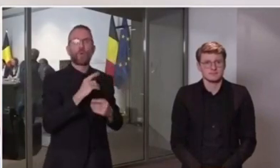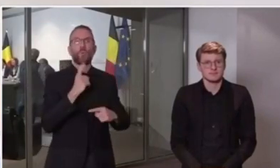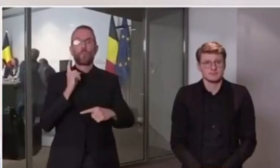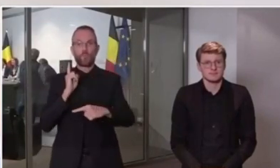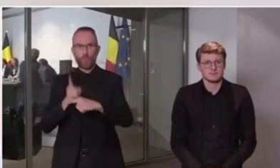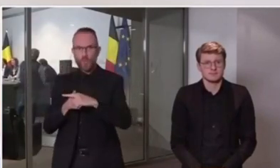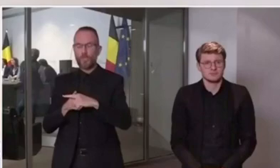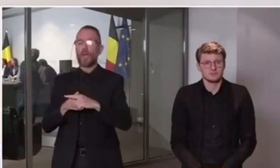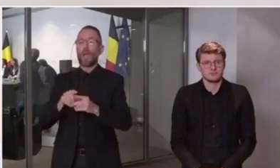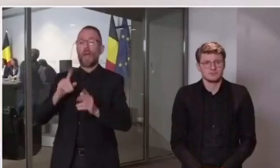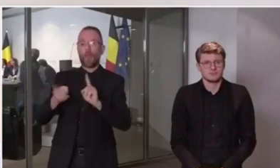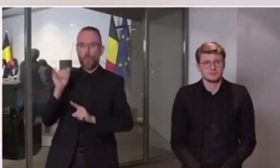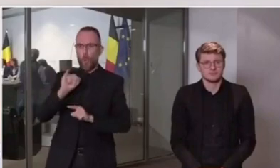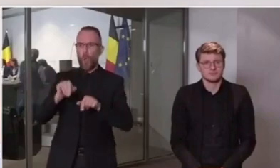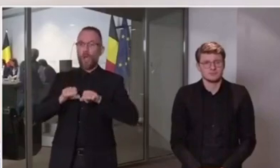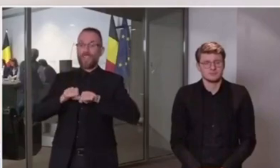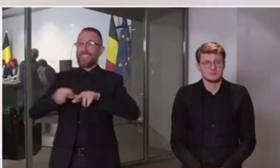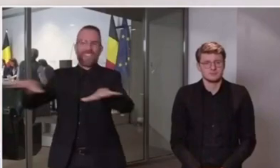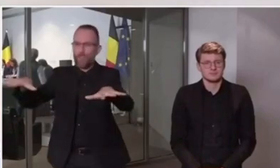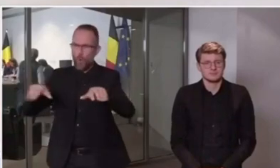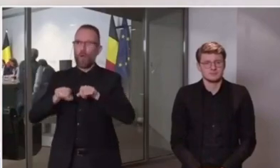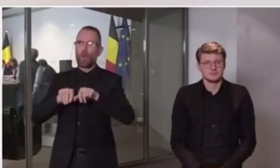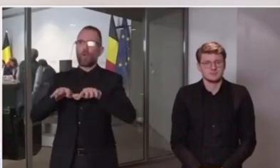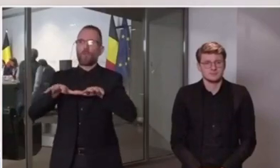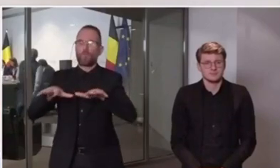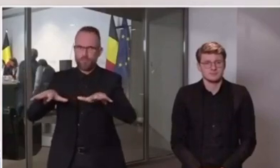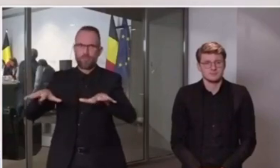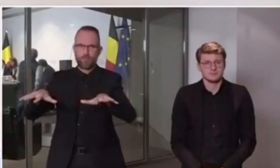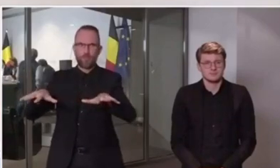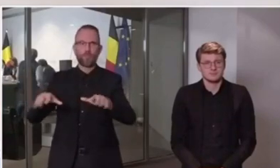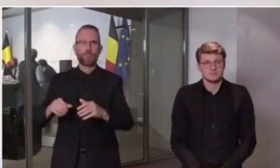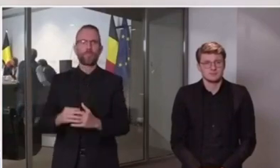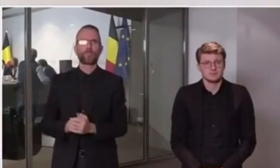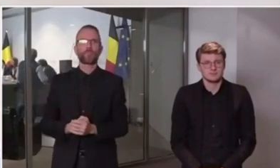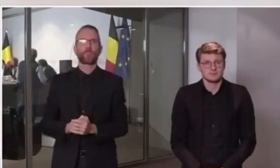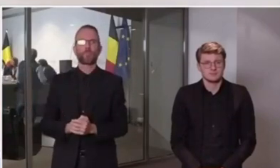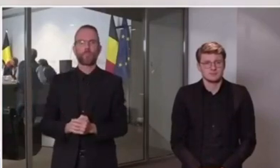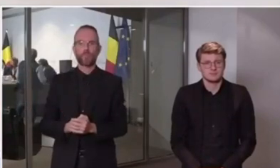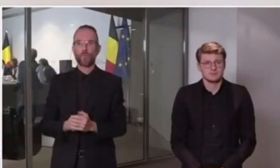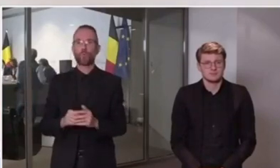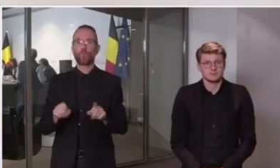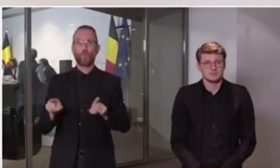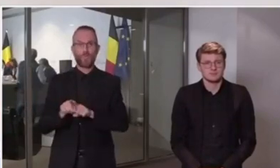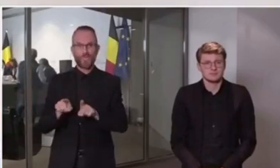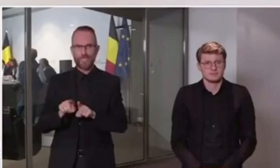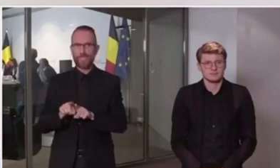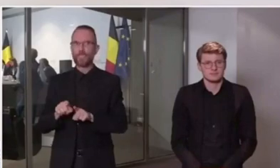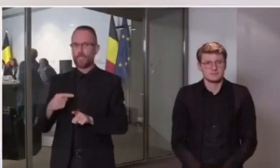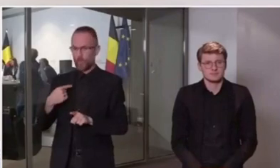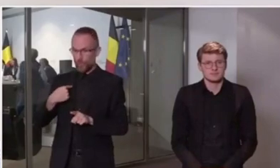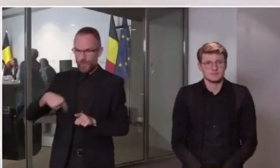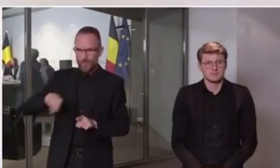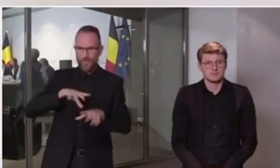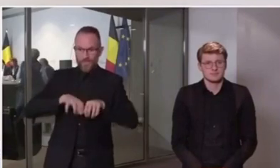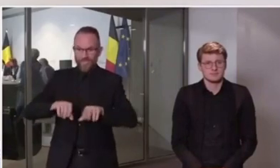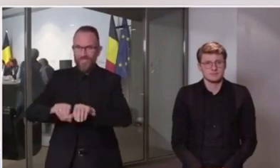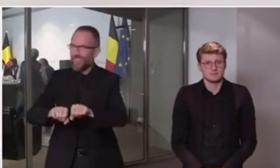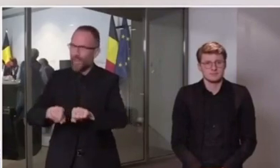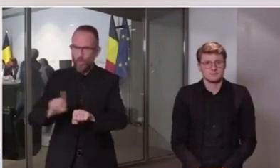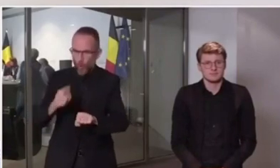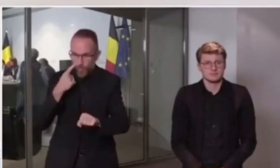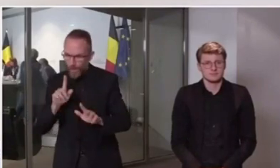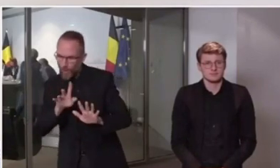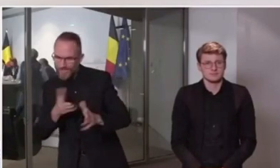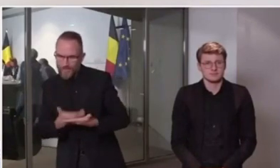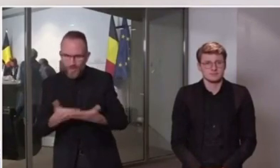Avec une méthodologie, adapter la stratégie en fonction de la réalité du terrain. Ce que l'on sait